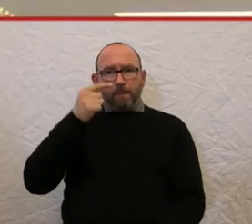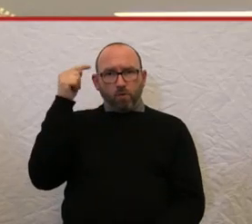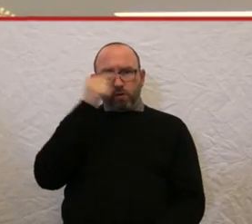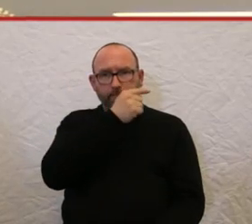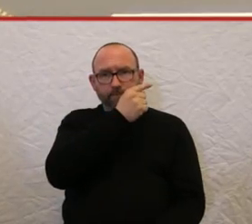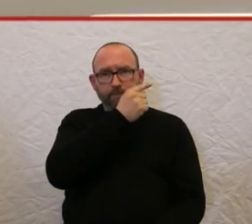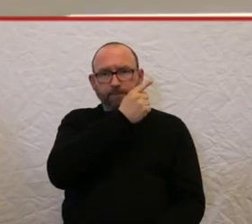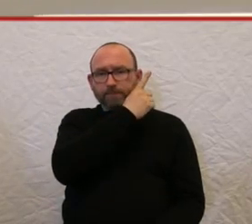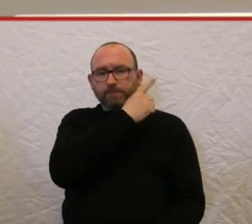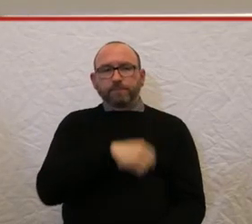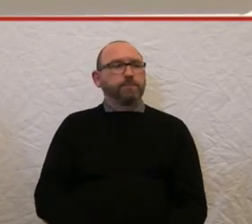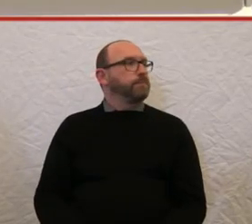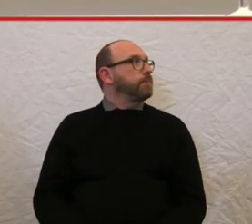unten,